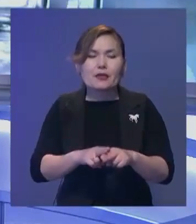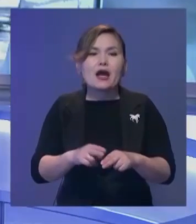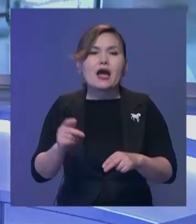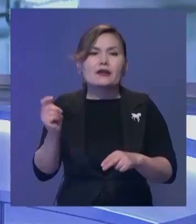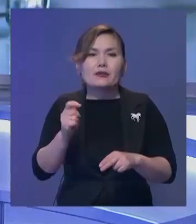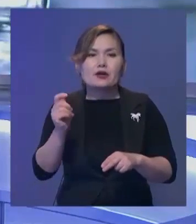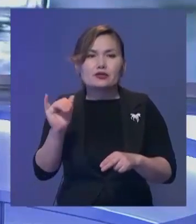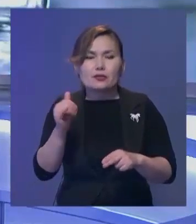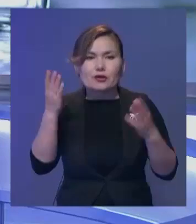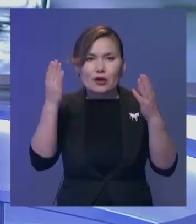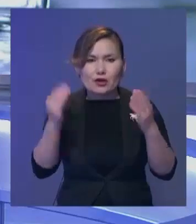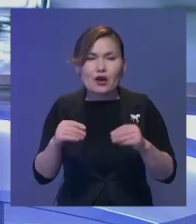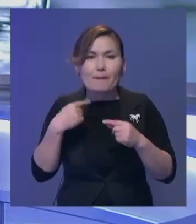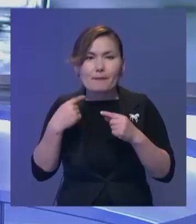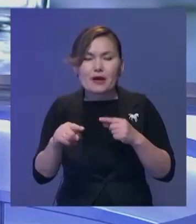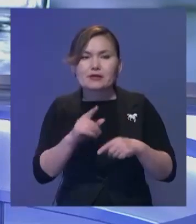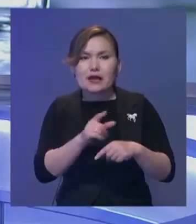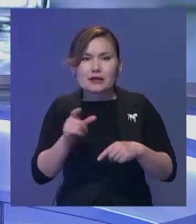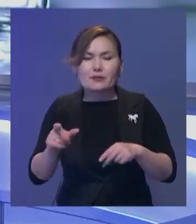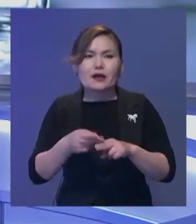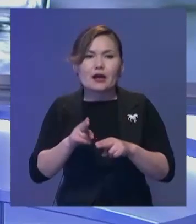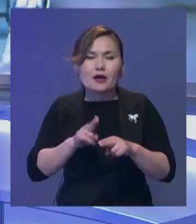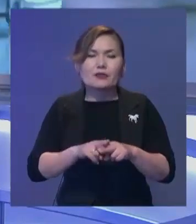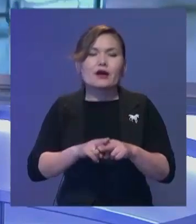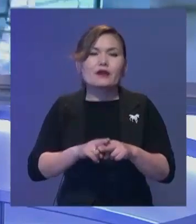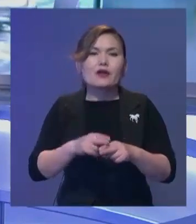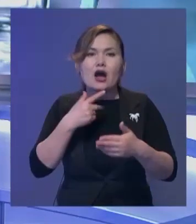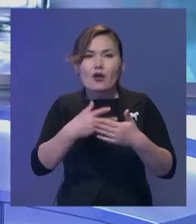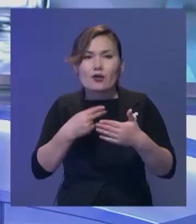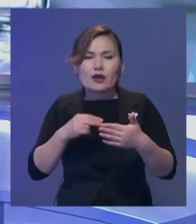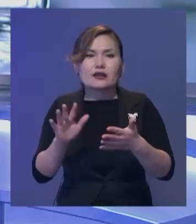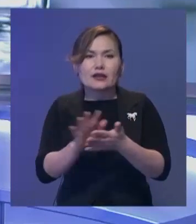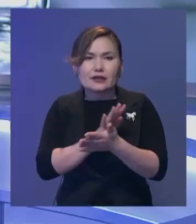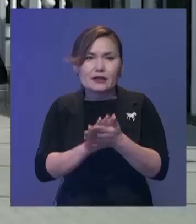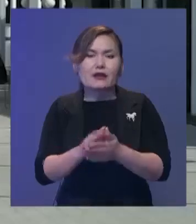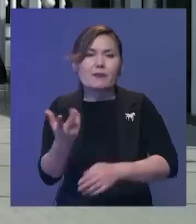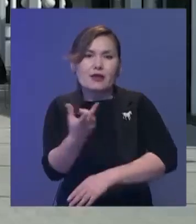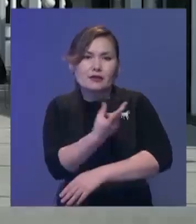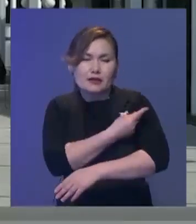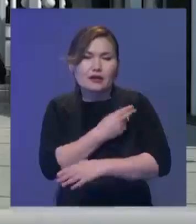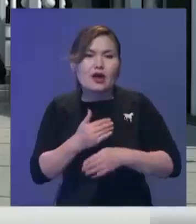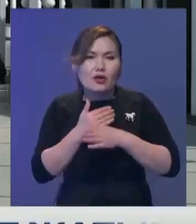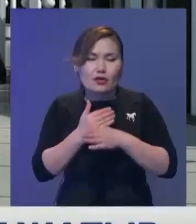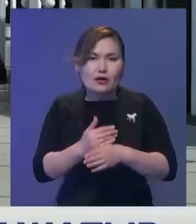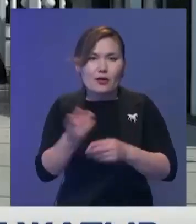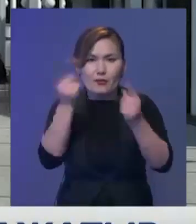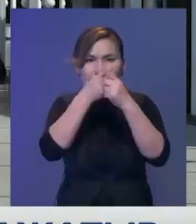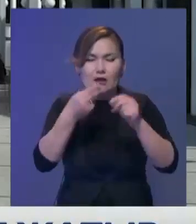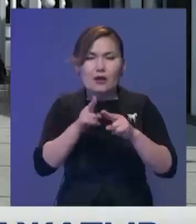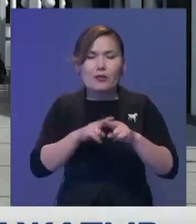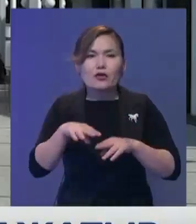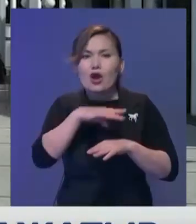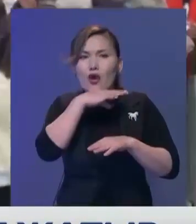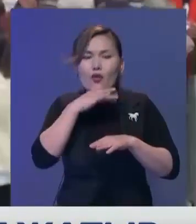демалыс күндері өзге ел азаматтарына коронавирусқа ғарсы тегін вакцина салынатының жария еткен. Бірақ ұсынысты ғосын шама көп